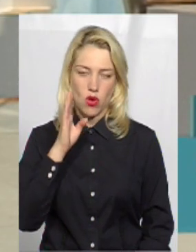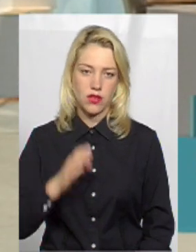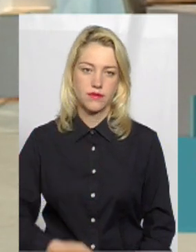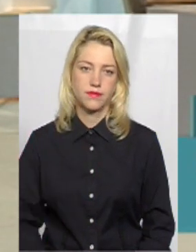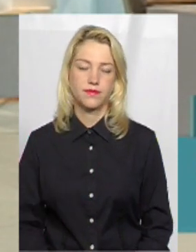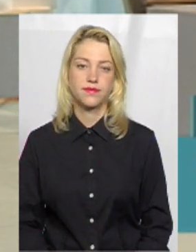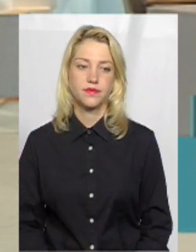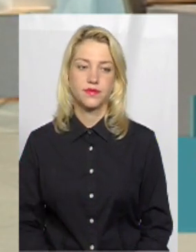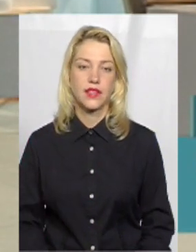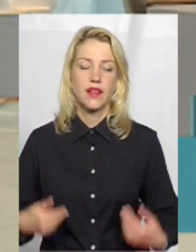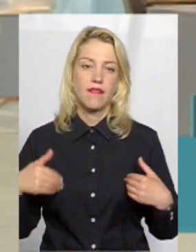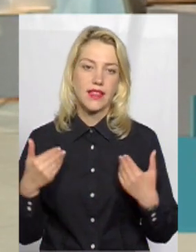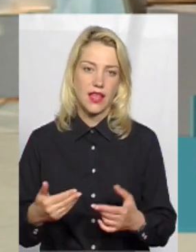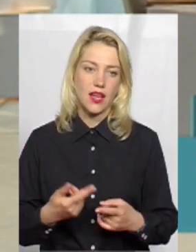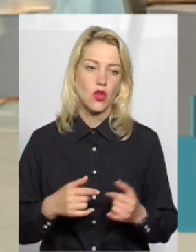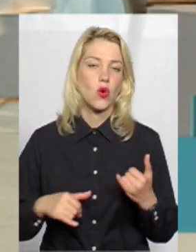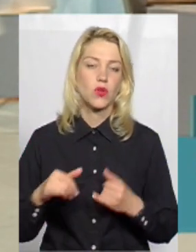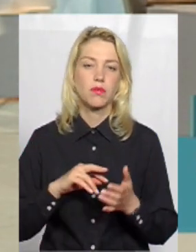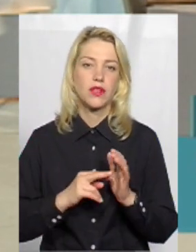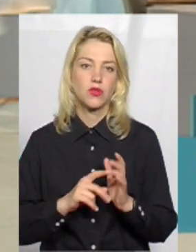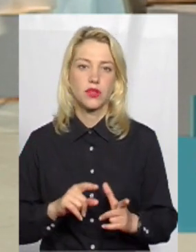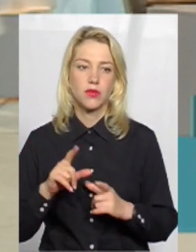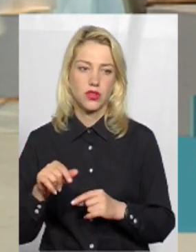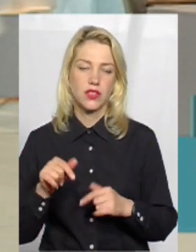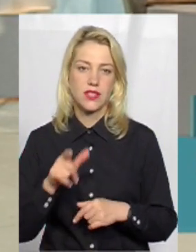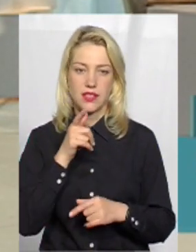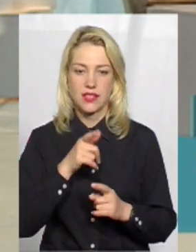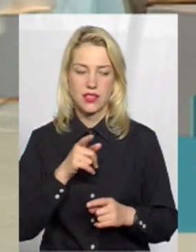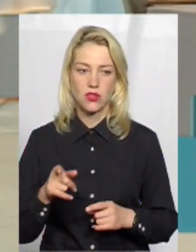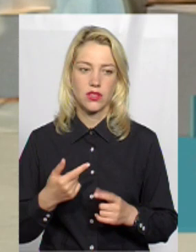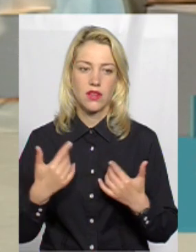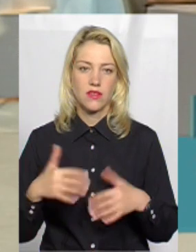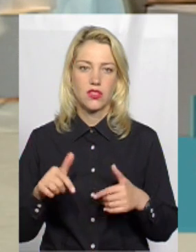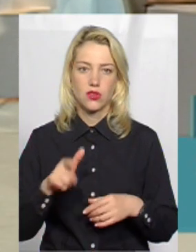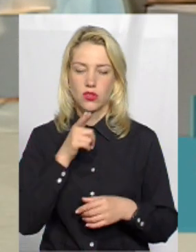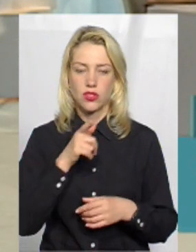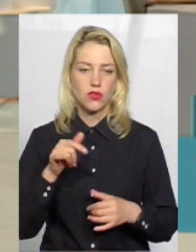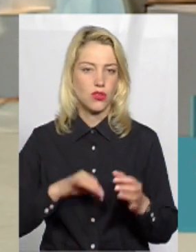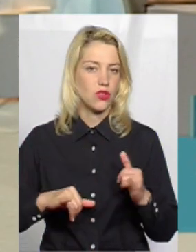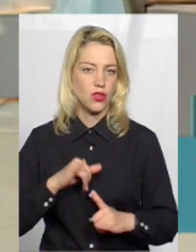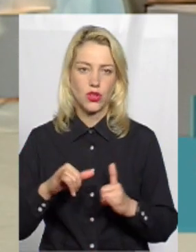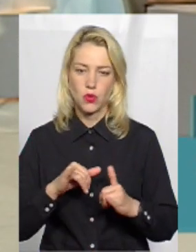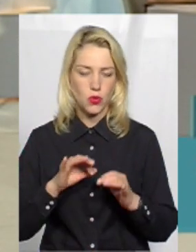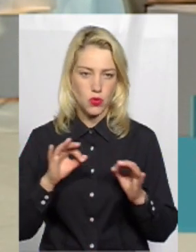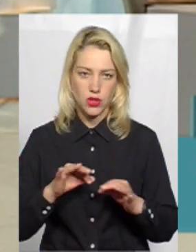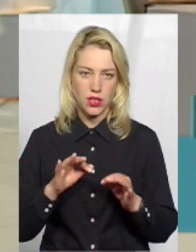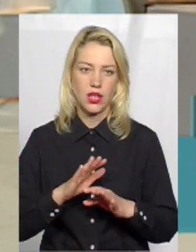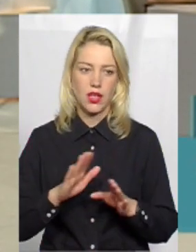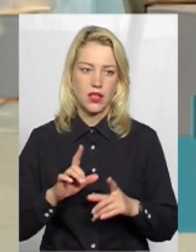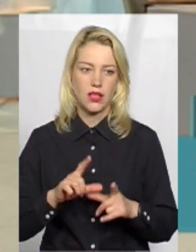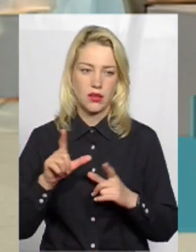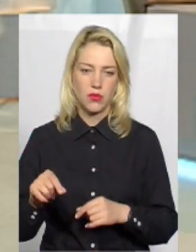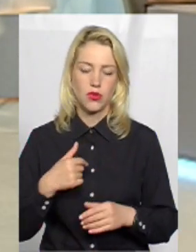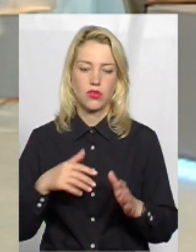Доброго вечора. Пане Андрію, куди плануєте поїхати цього сезону? Вже цього сезону нікуди не поїду, бо відпустці вже був.